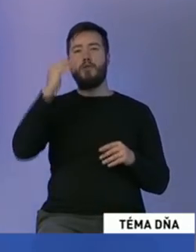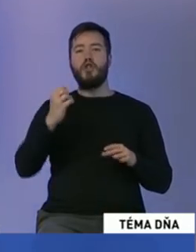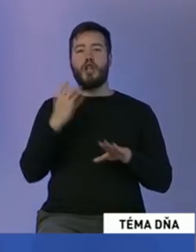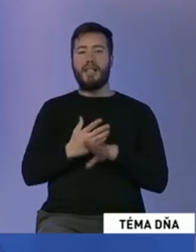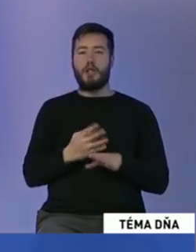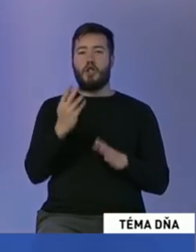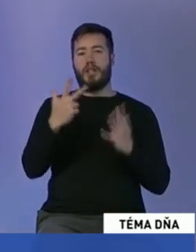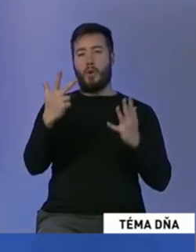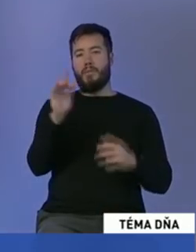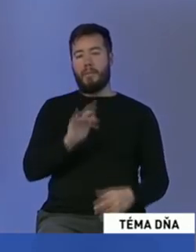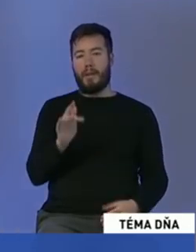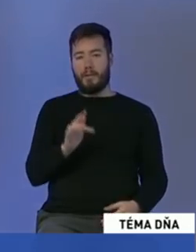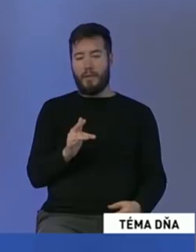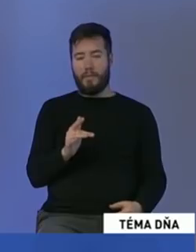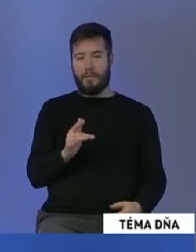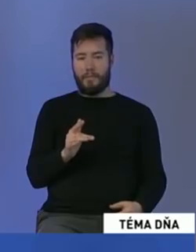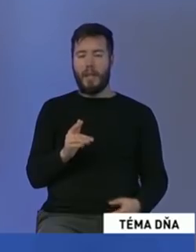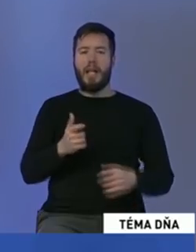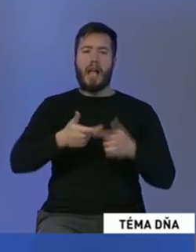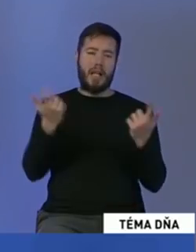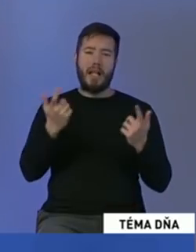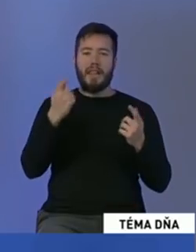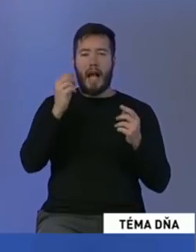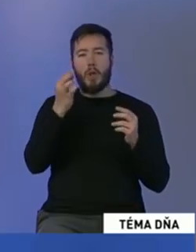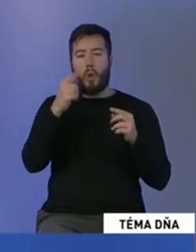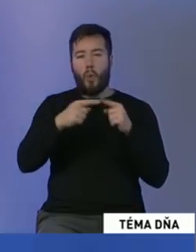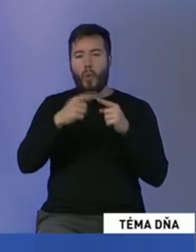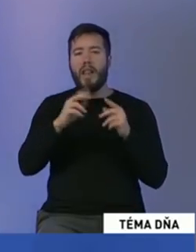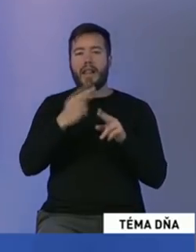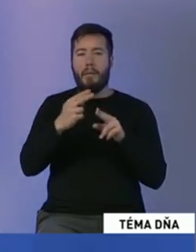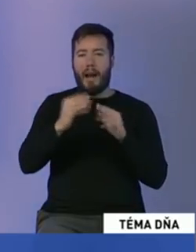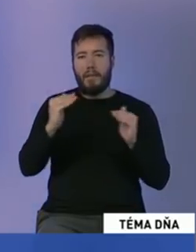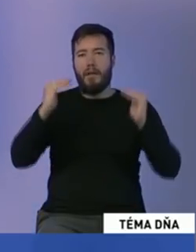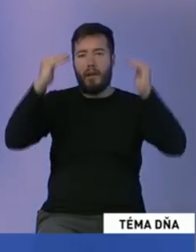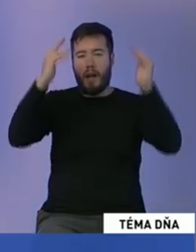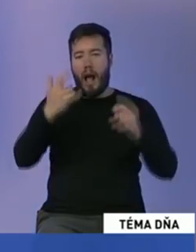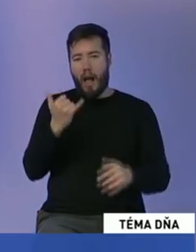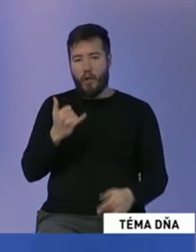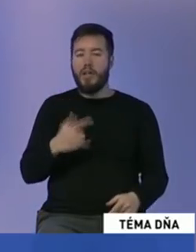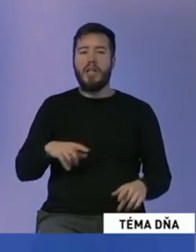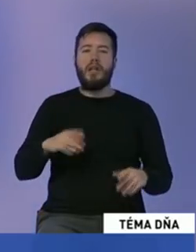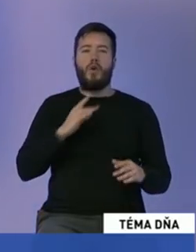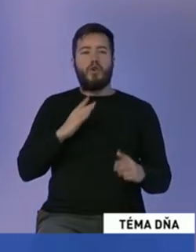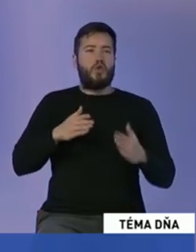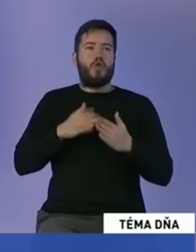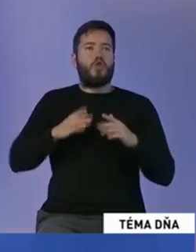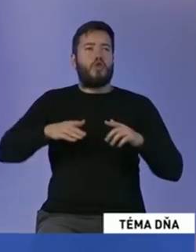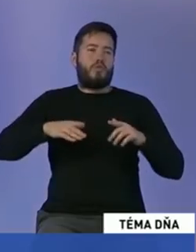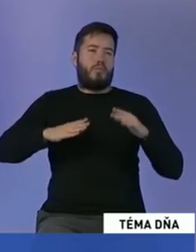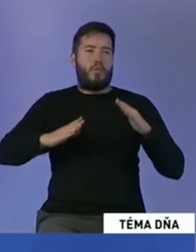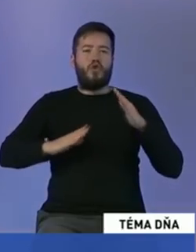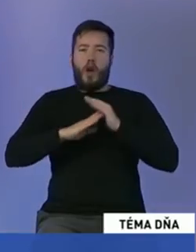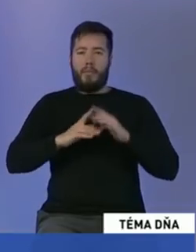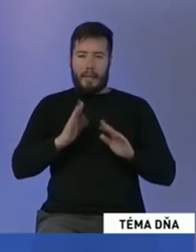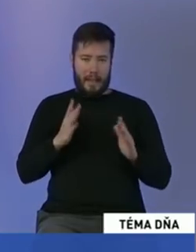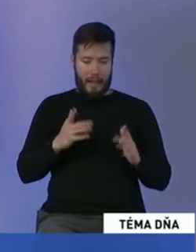veľa vecí potrebuje ešte nápravu. Myslím si, nemôžeme zastaviť. A ja to vidím, aj keď chodíme po výjazdových